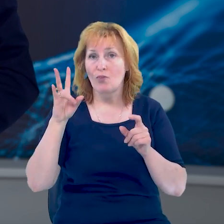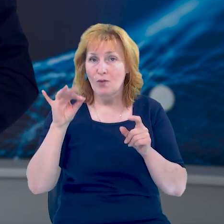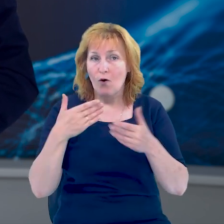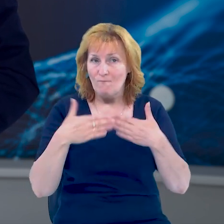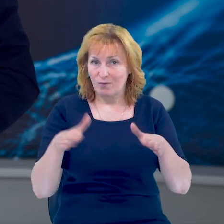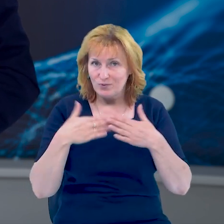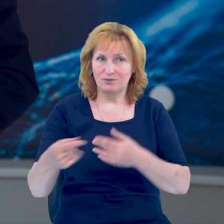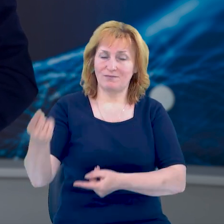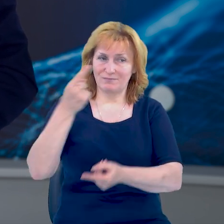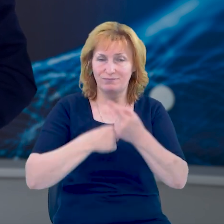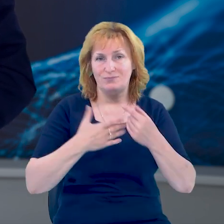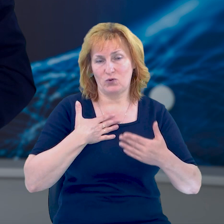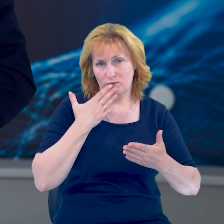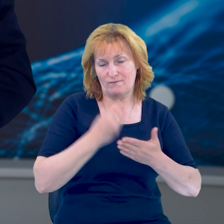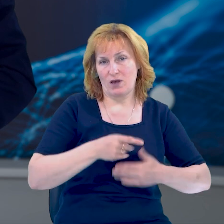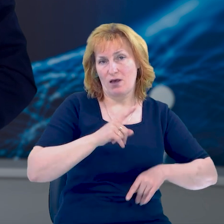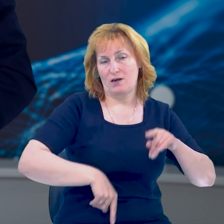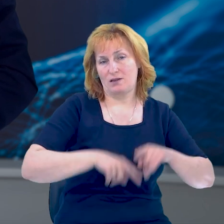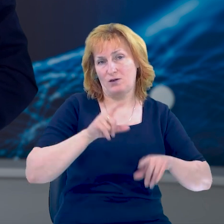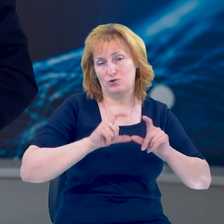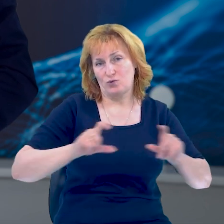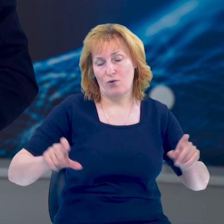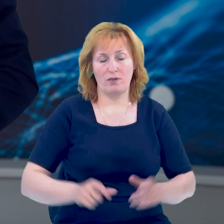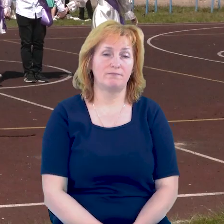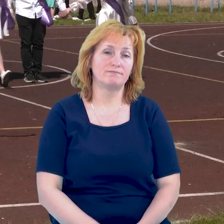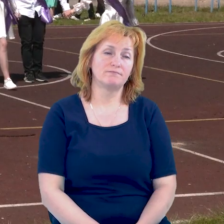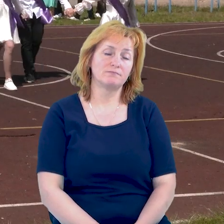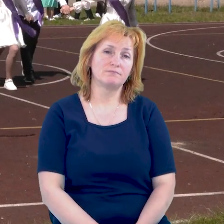станцювати до рідної школи. Ольга Внищенка далі.